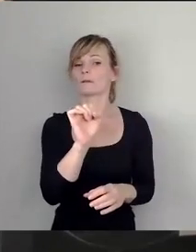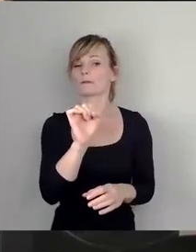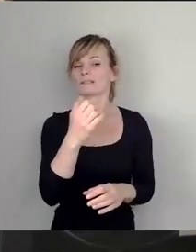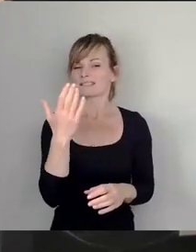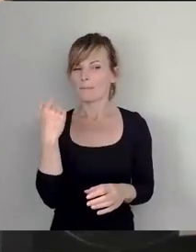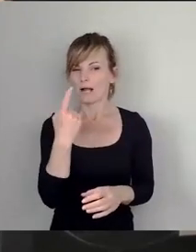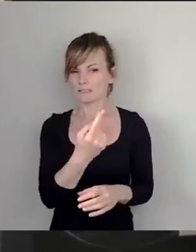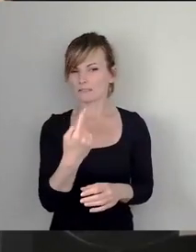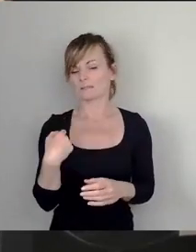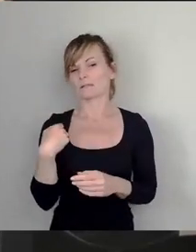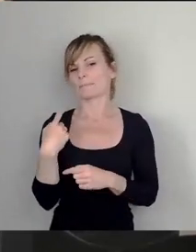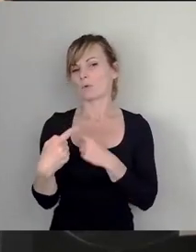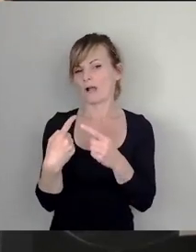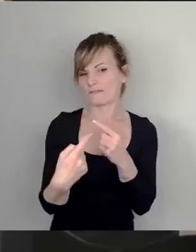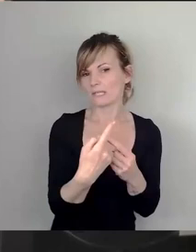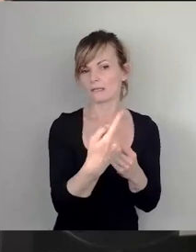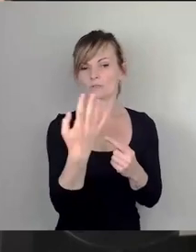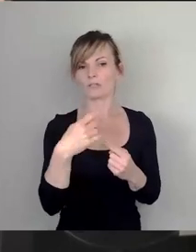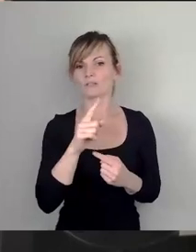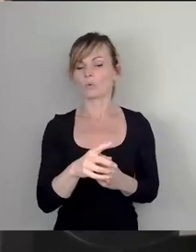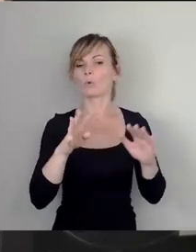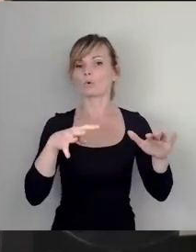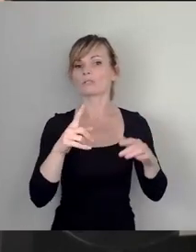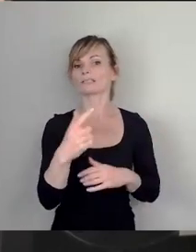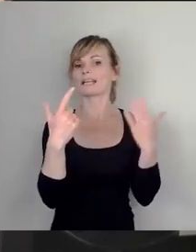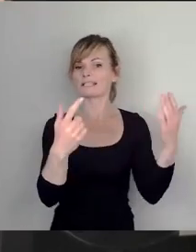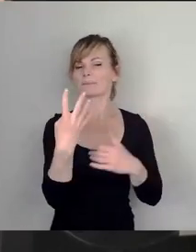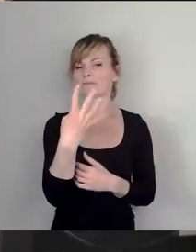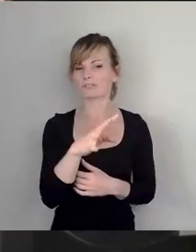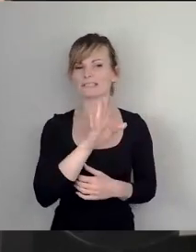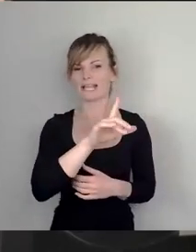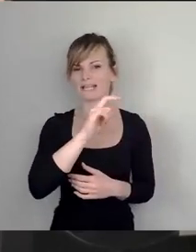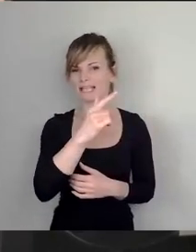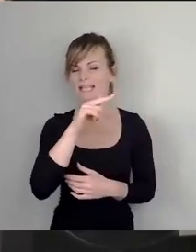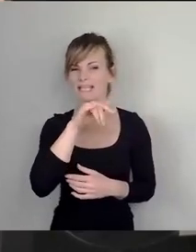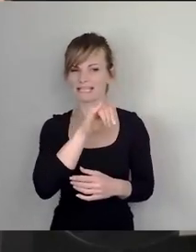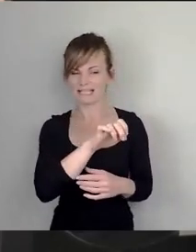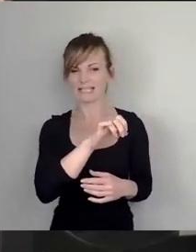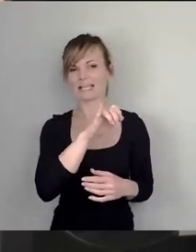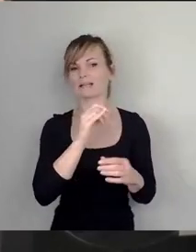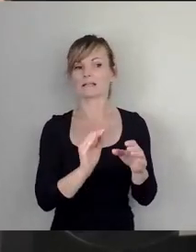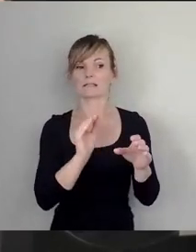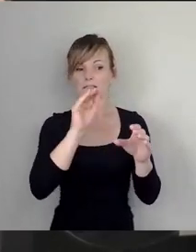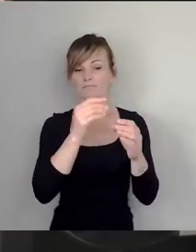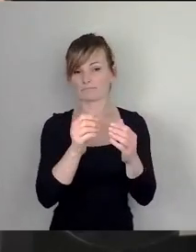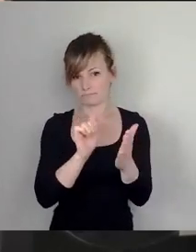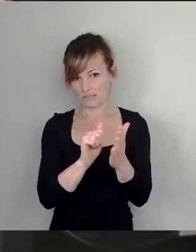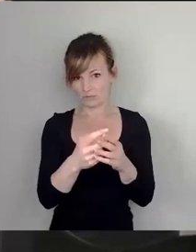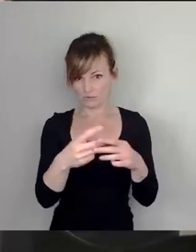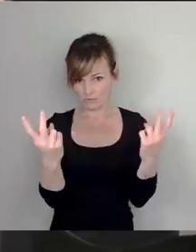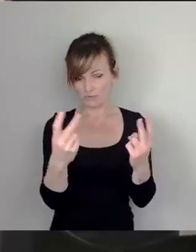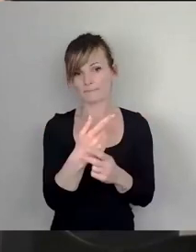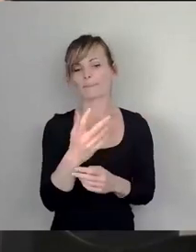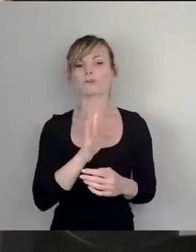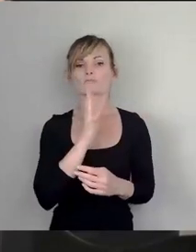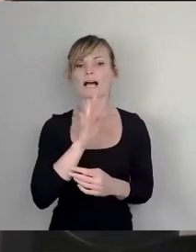Biografie. 1947 ist seine LTI erschienen, Lingua Terzi Imperi, die Sprache des Dritten Reiches. Insofern hat er ein sehr, sehr